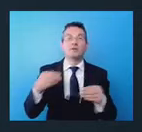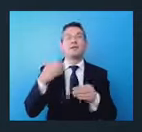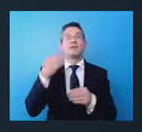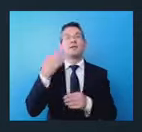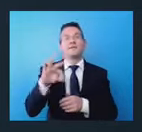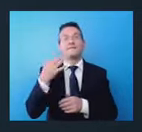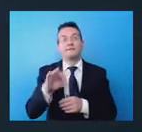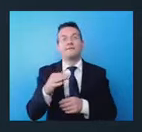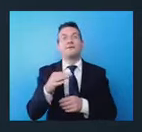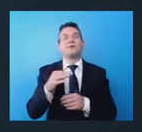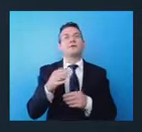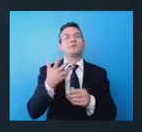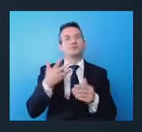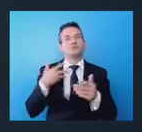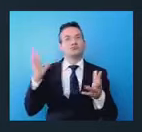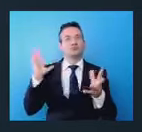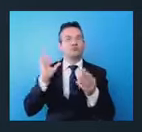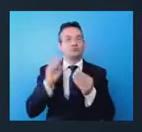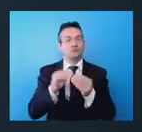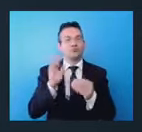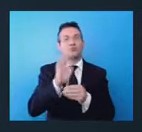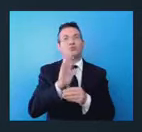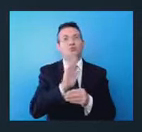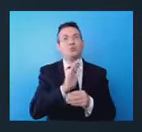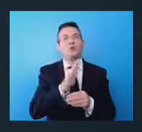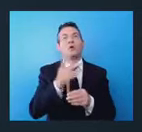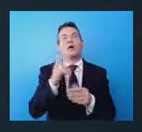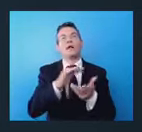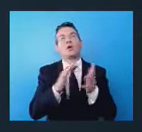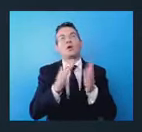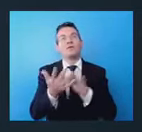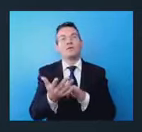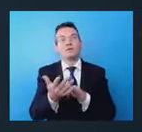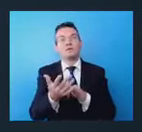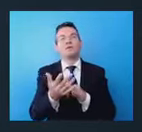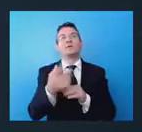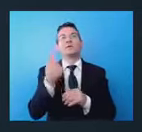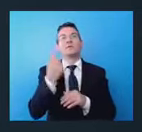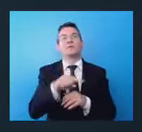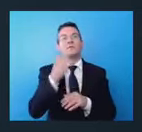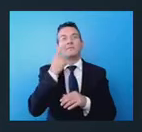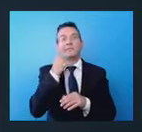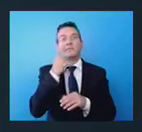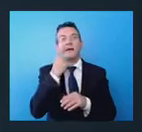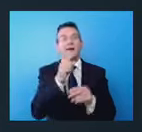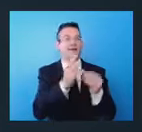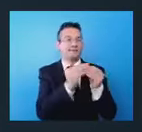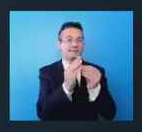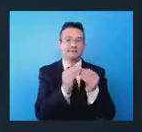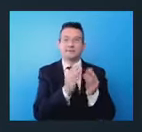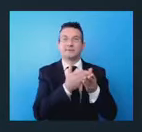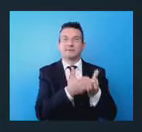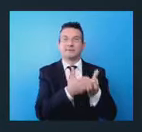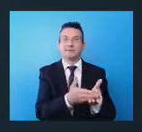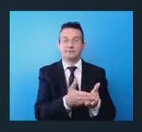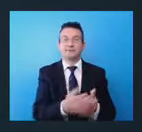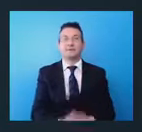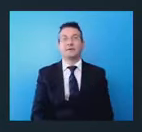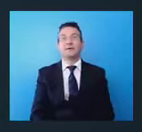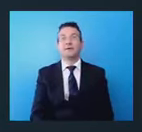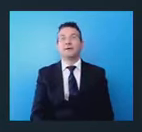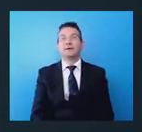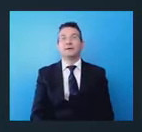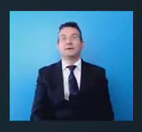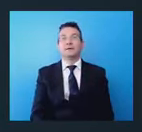e capacità del proprio e la riconversione delle aziende di refit nello specifico. Ora, tutto questo